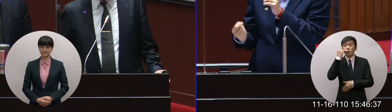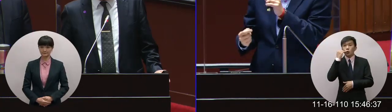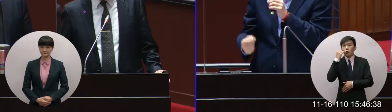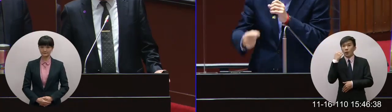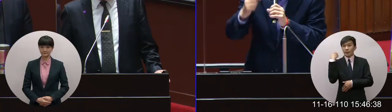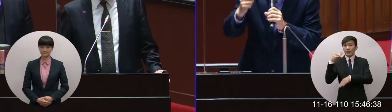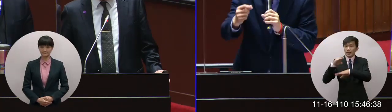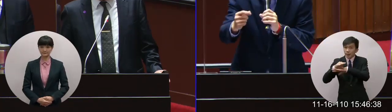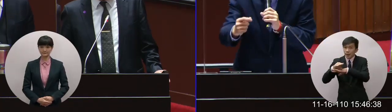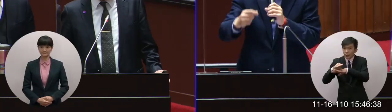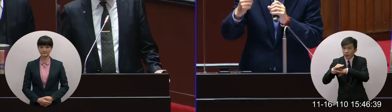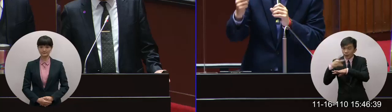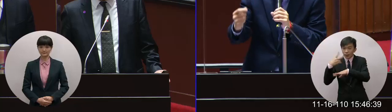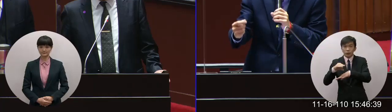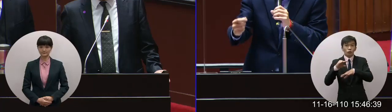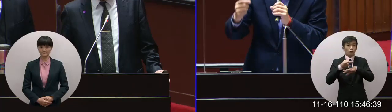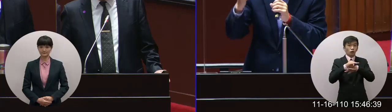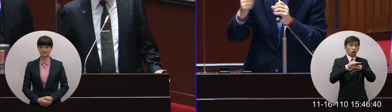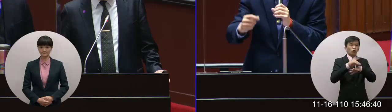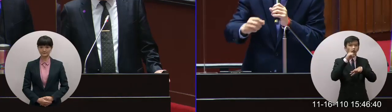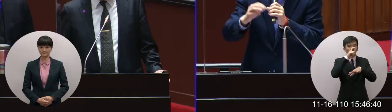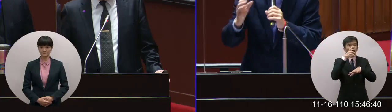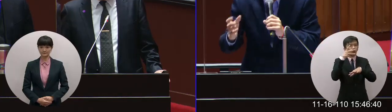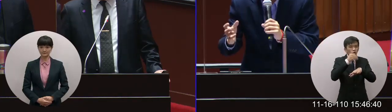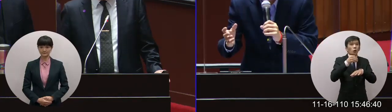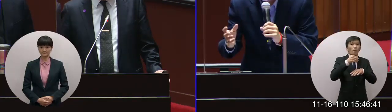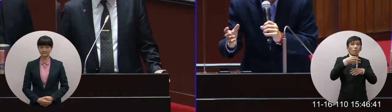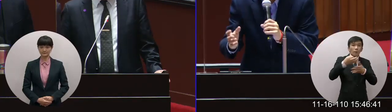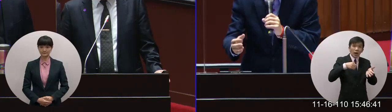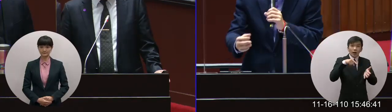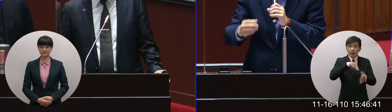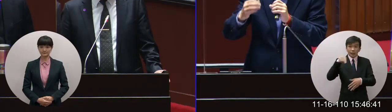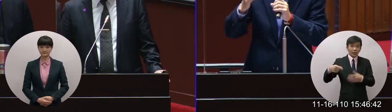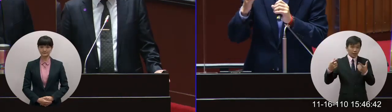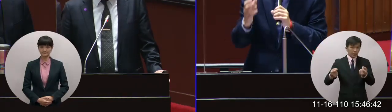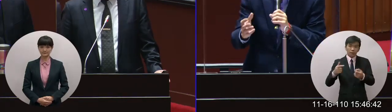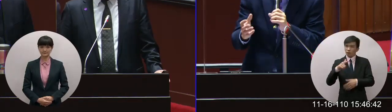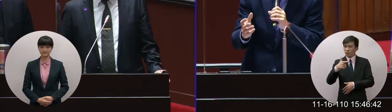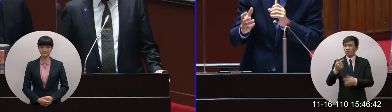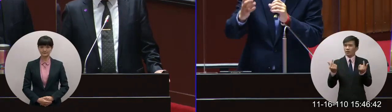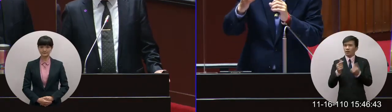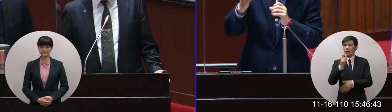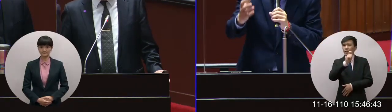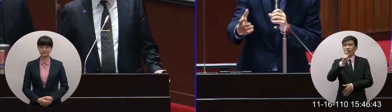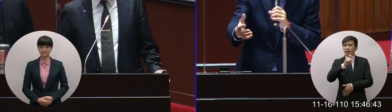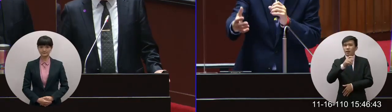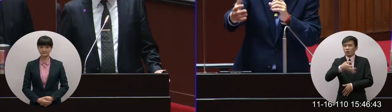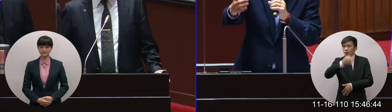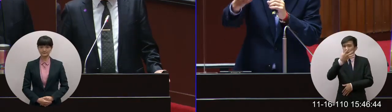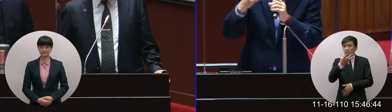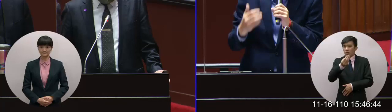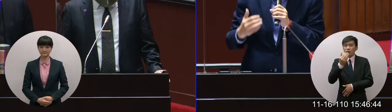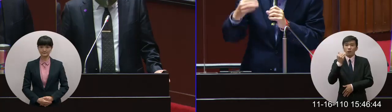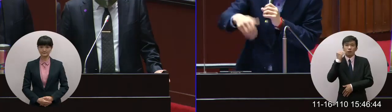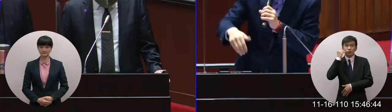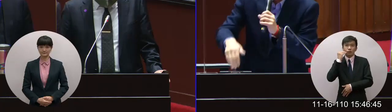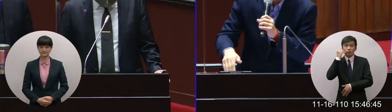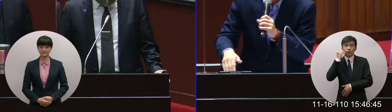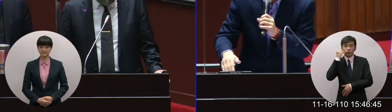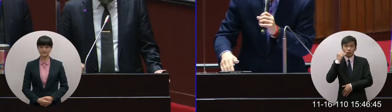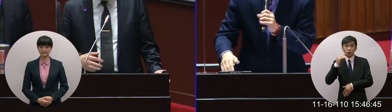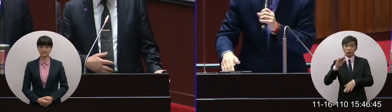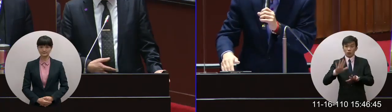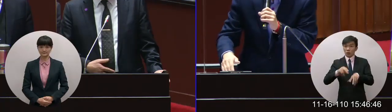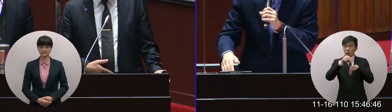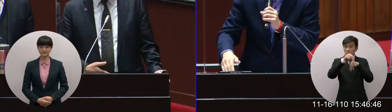這沒有道理因為新股車不管是當然AZ不貴我知道但是他本身你如果這